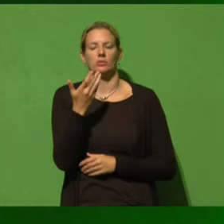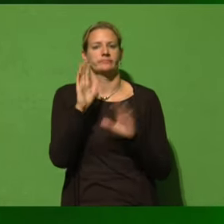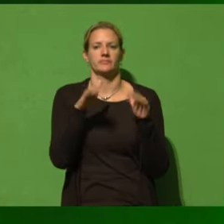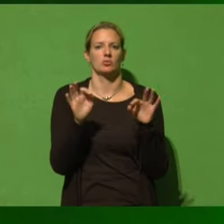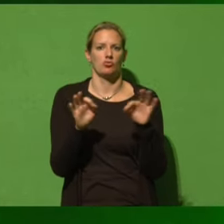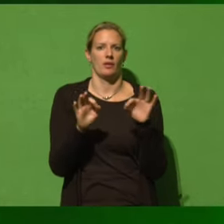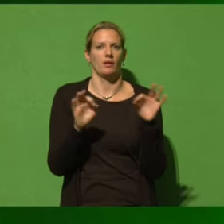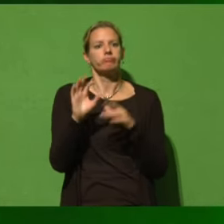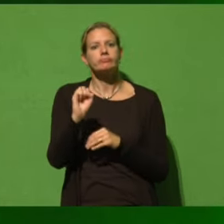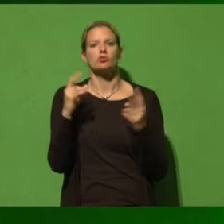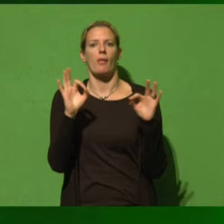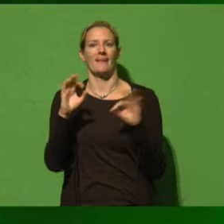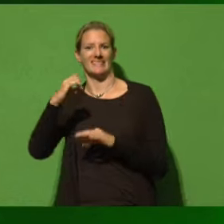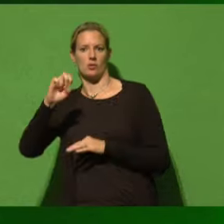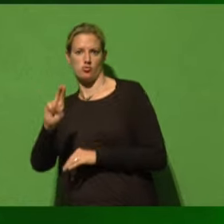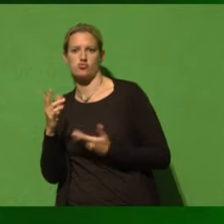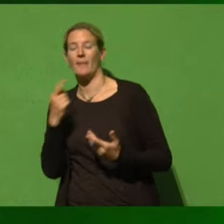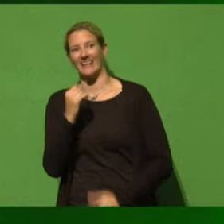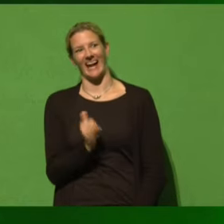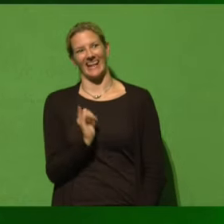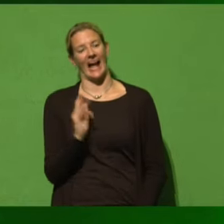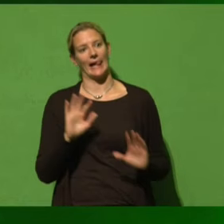mit ihrer Betonorgie. Aber das nur am Rande.